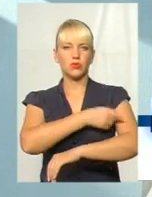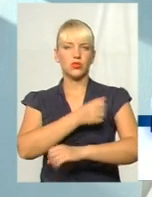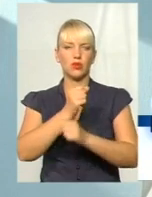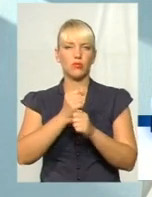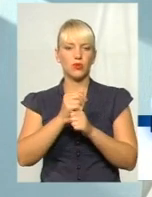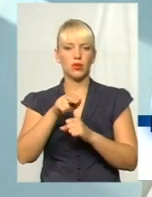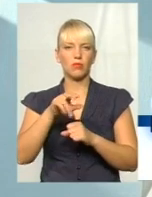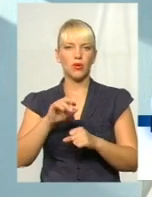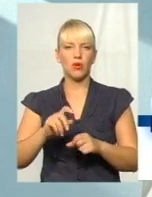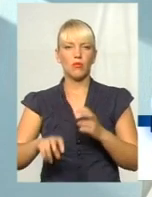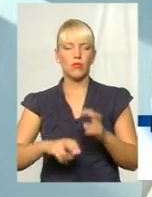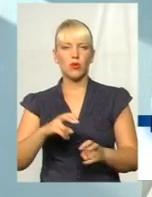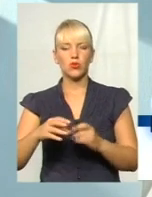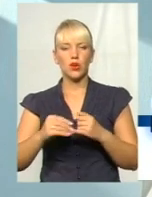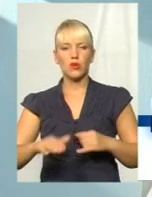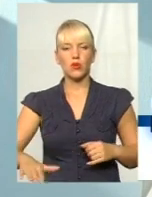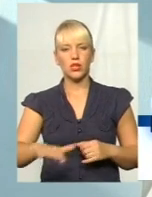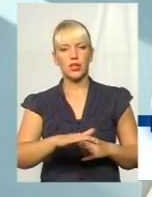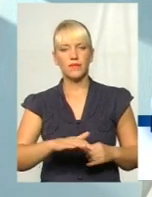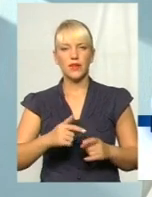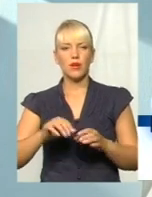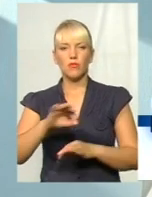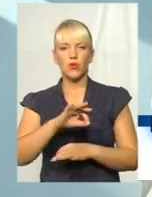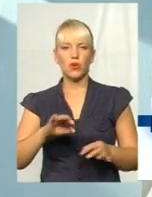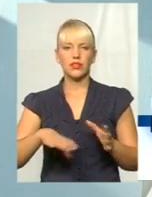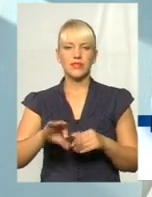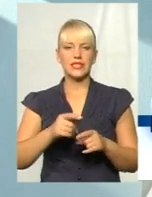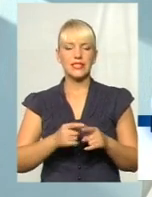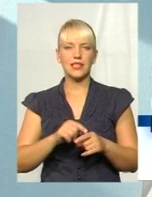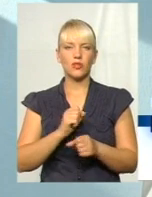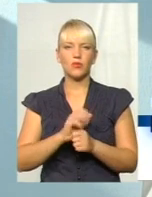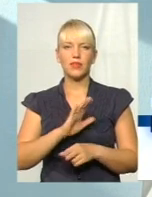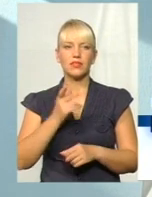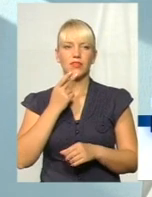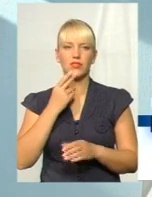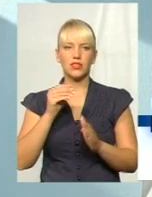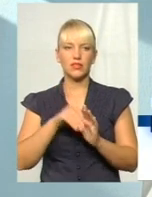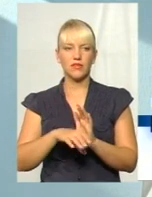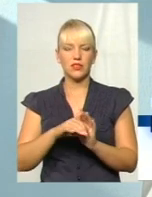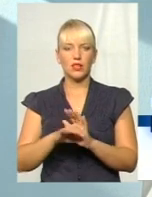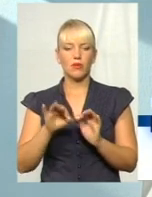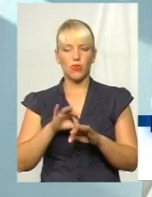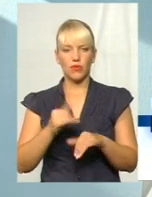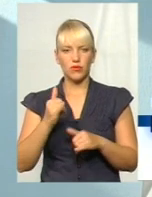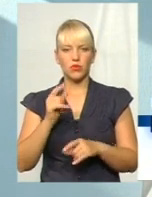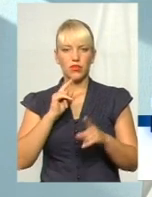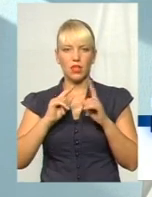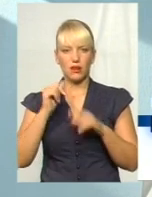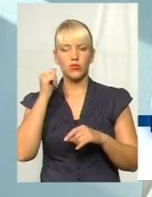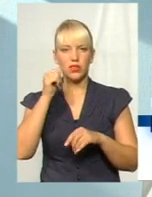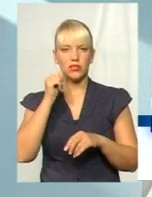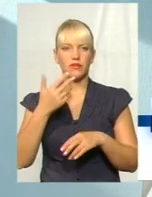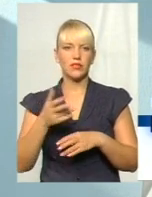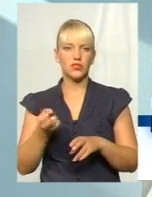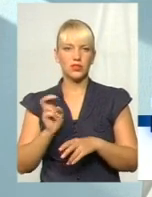по пошуку ділянки, інфраструктурні проекти. Це все робиться. Але не завжди інвестор сьогодні провів на раду, завтра зайшов. До